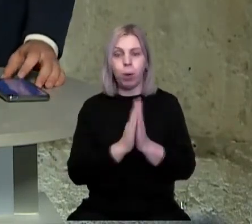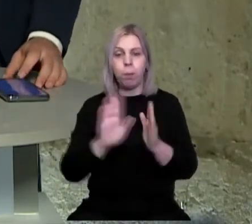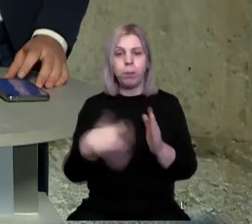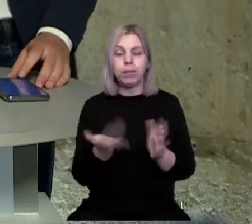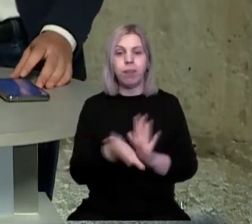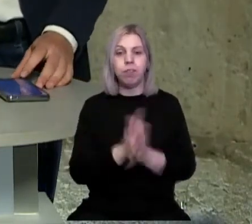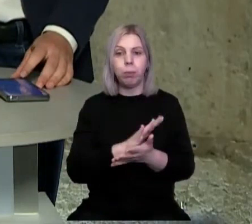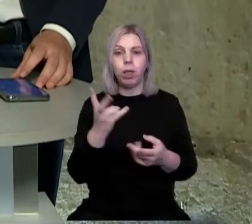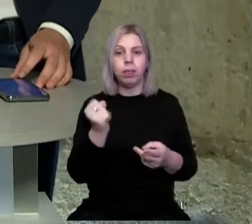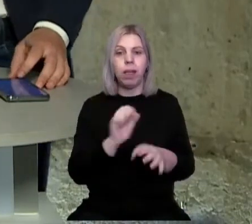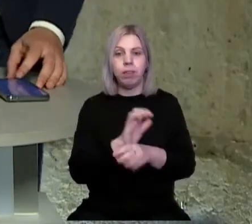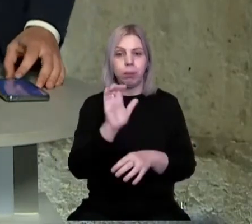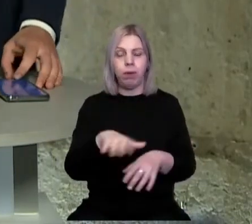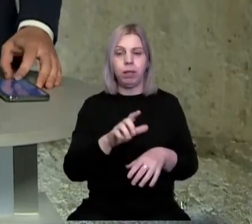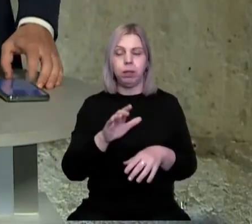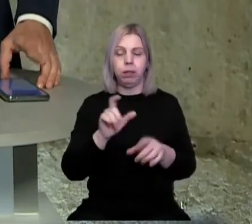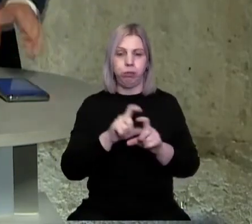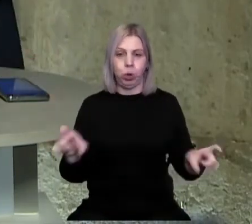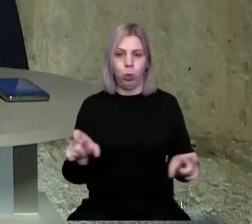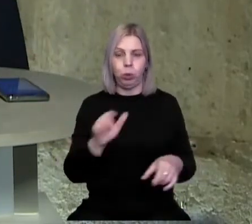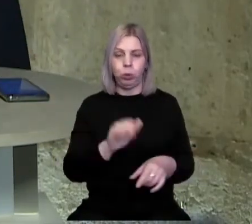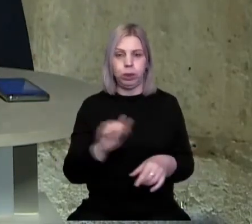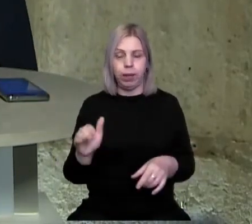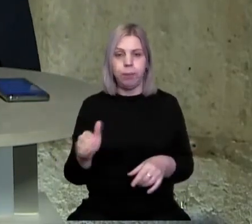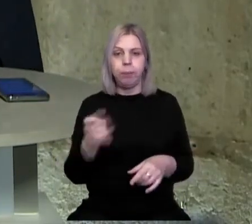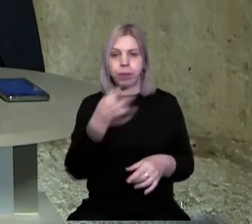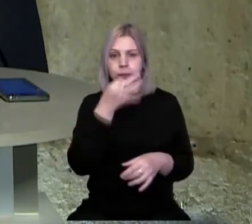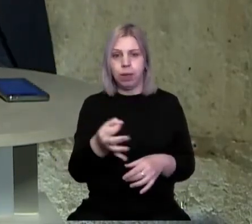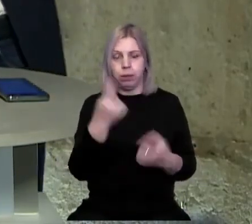після відбою не відправляти дітей у навчальні заклади.